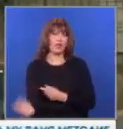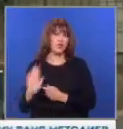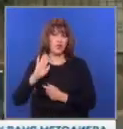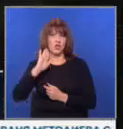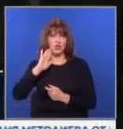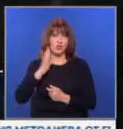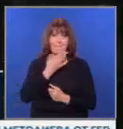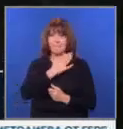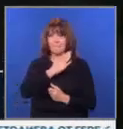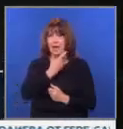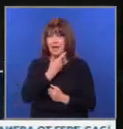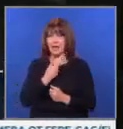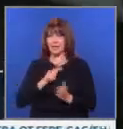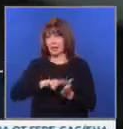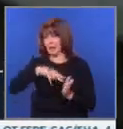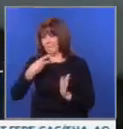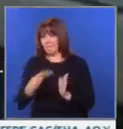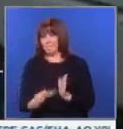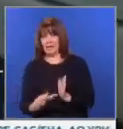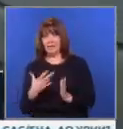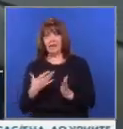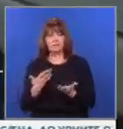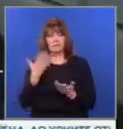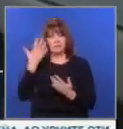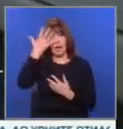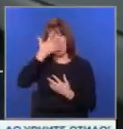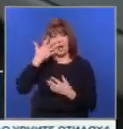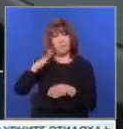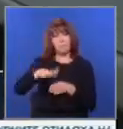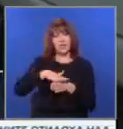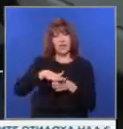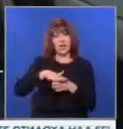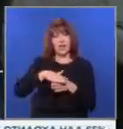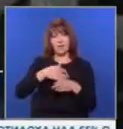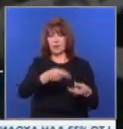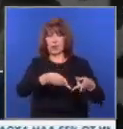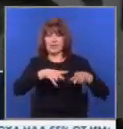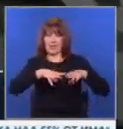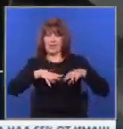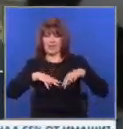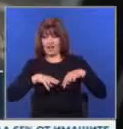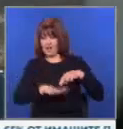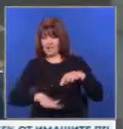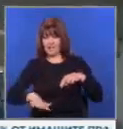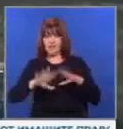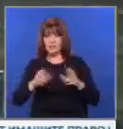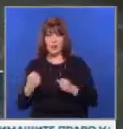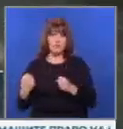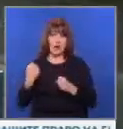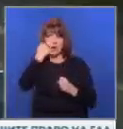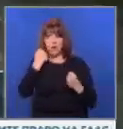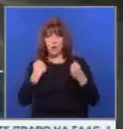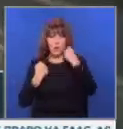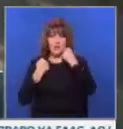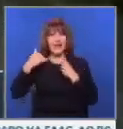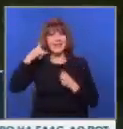Аз паднах на земята, защото ми причерняло тях. И той се върна, докато аз бях на земята и почна да ме удра с юмруци,